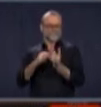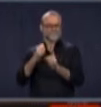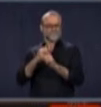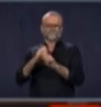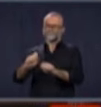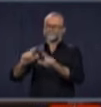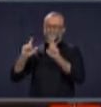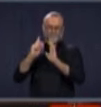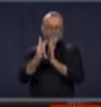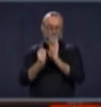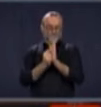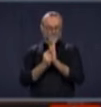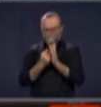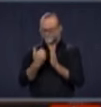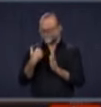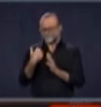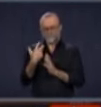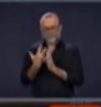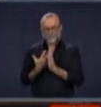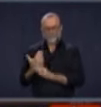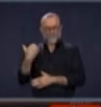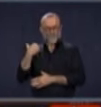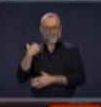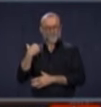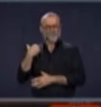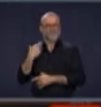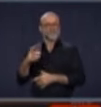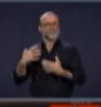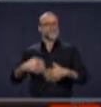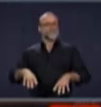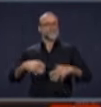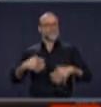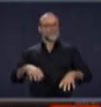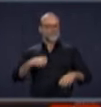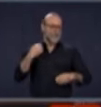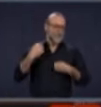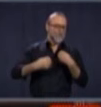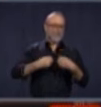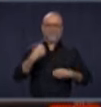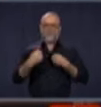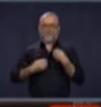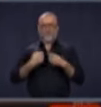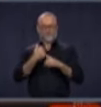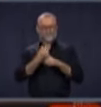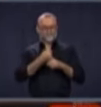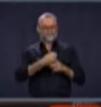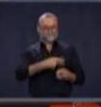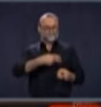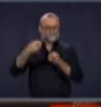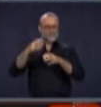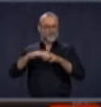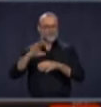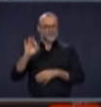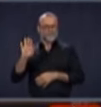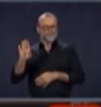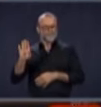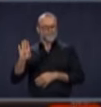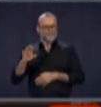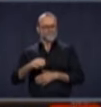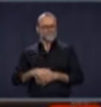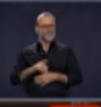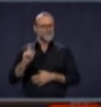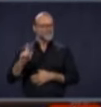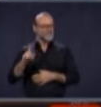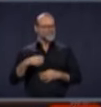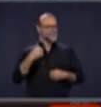a publié une vidéo il y a quelques heures. Elle était très affectée. Elle a mis ça sur Facebook. Elle était